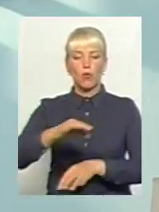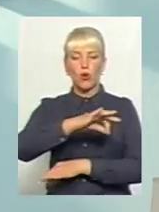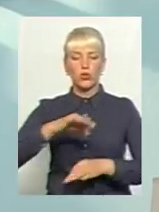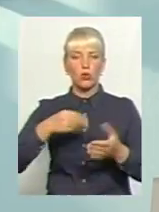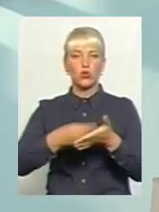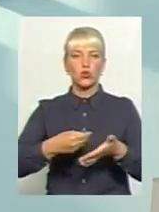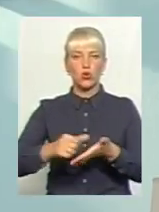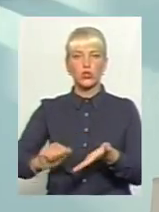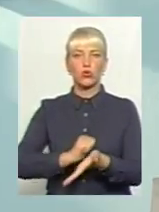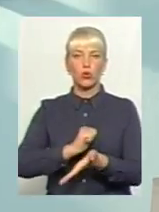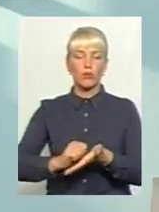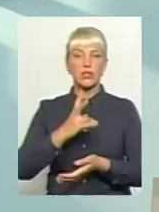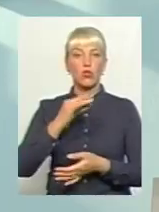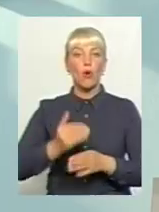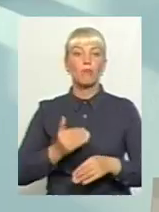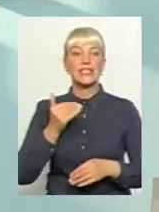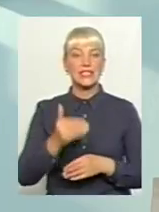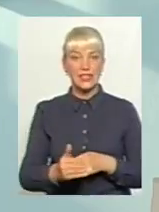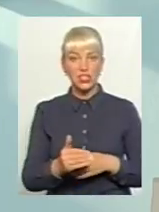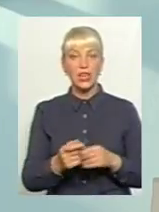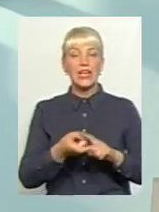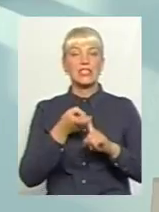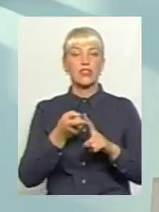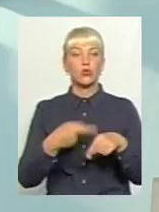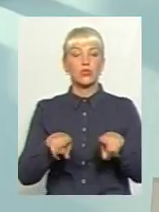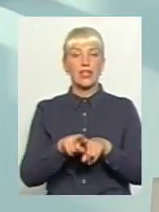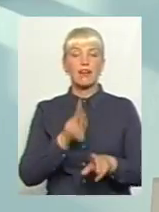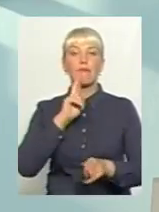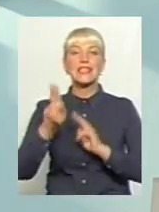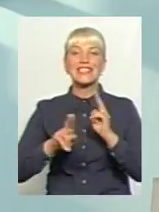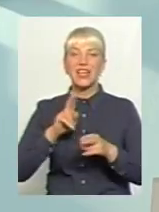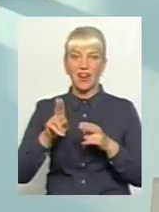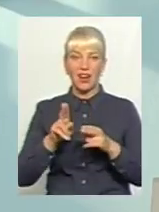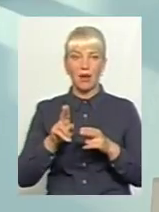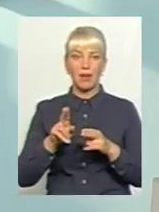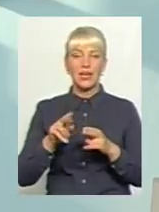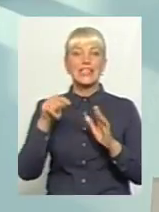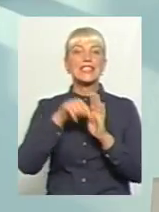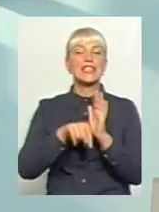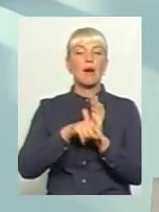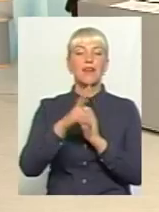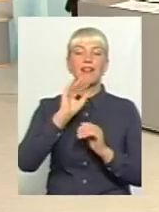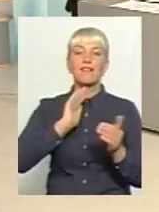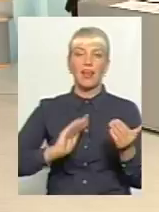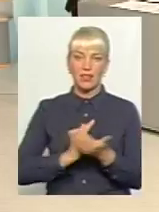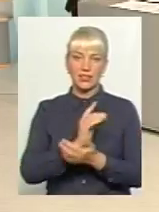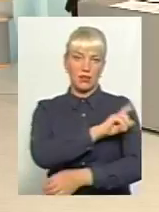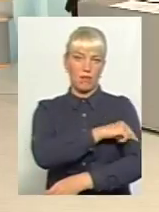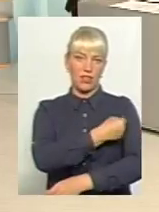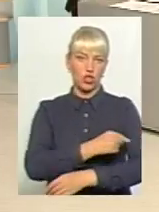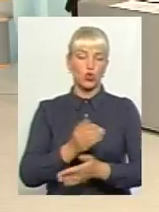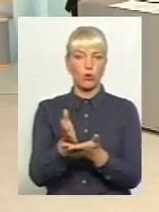документації. Але пізніше, в зв'язку з такими скаргами саме на якість медичної послуги,